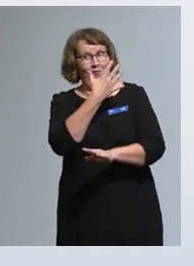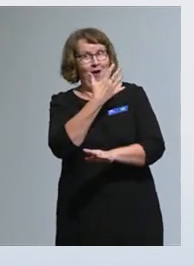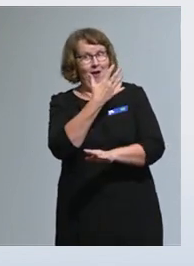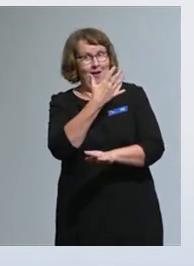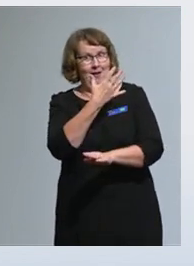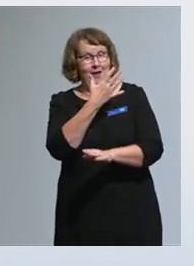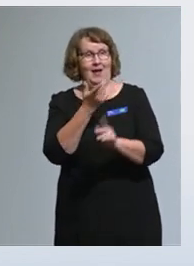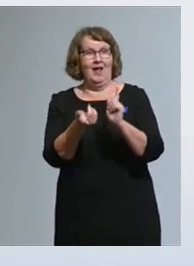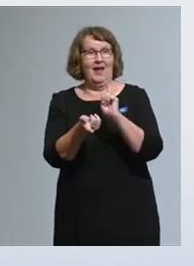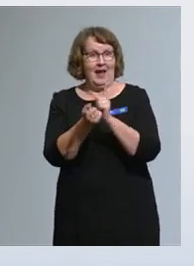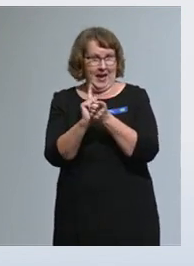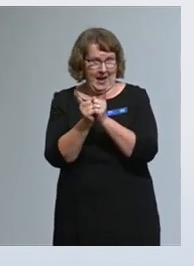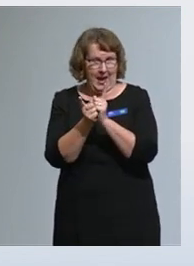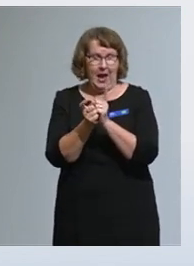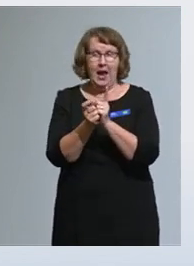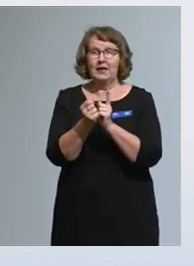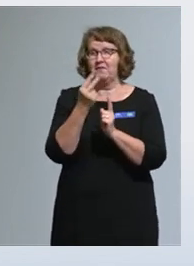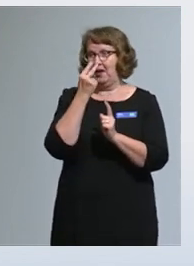jonkunlaista osvittaa.